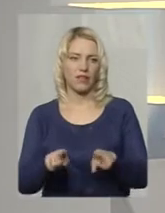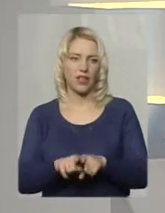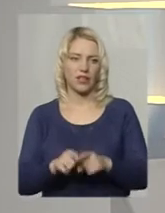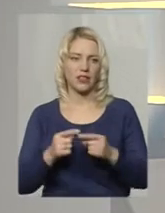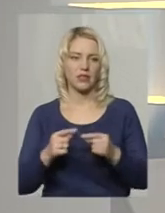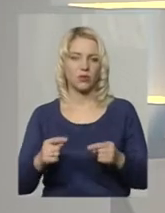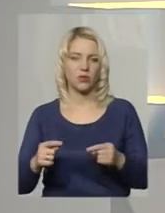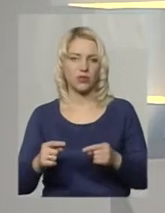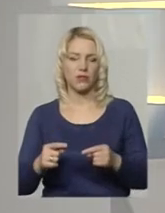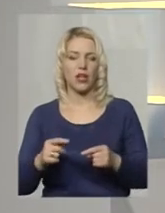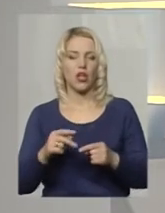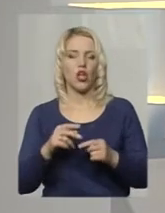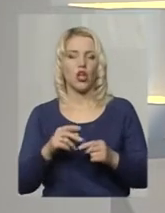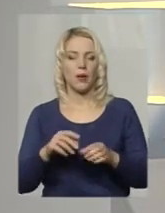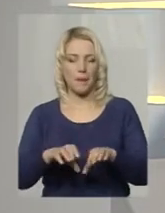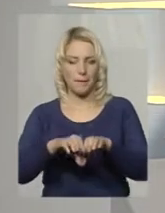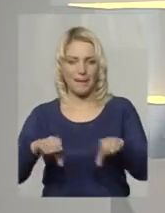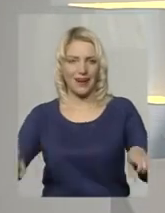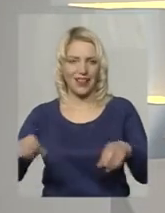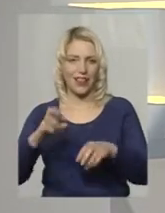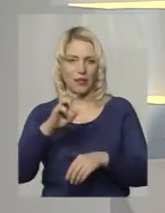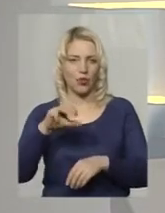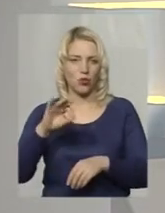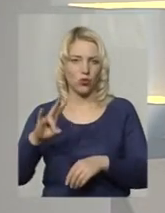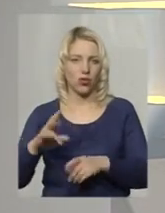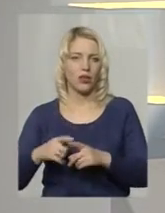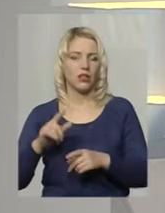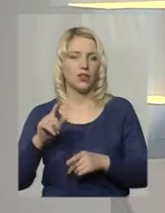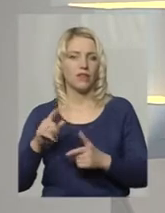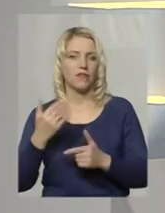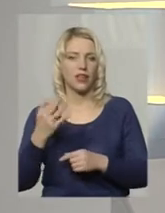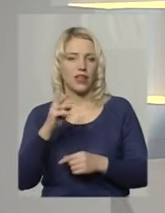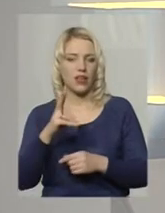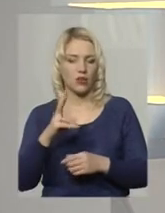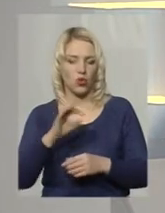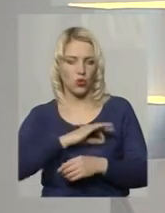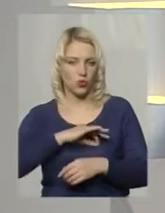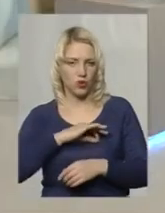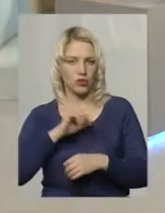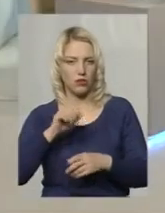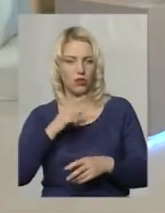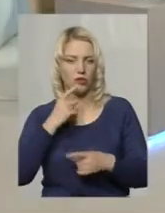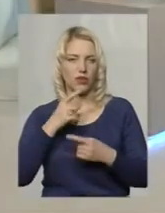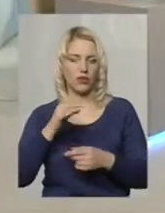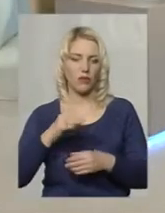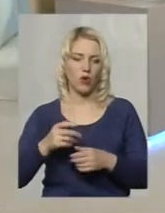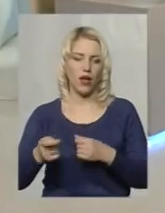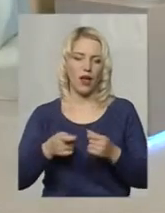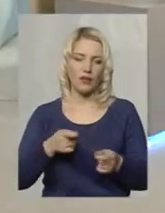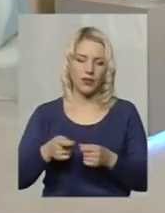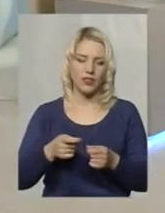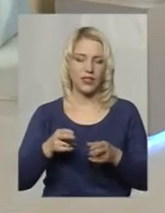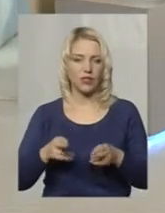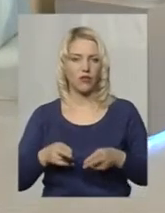наприклад, то чи ви як юрист можете говорити про адміністративну, кримінальну